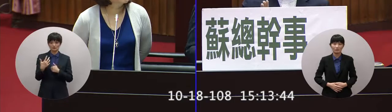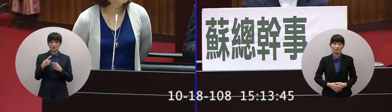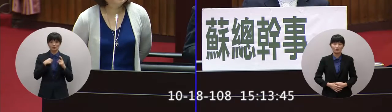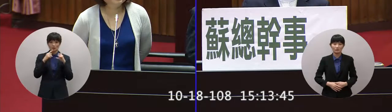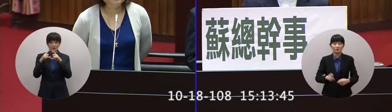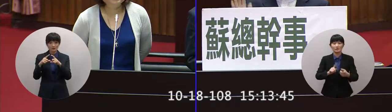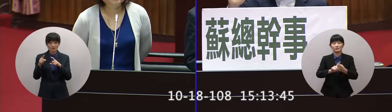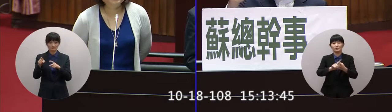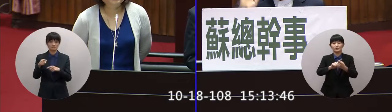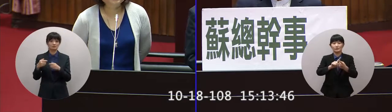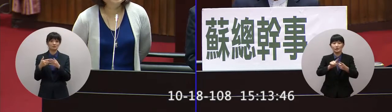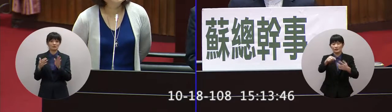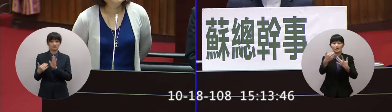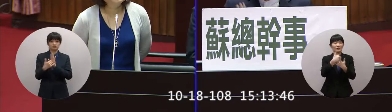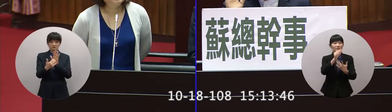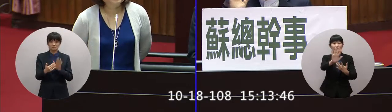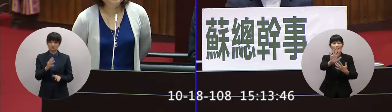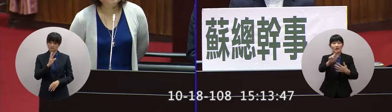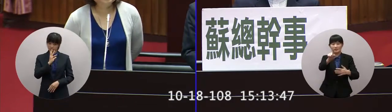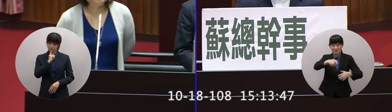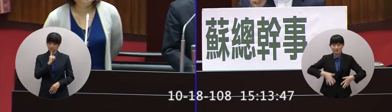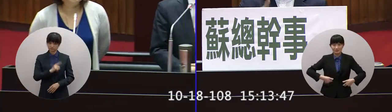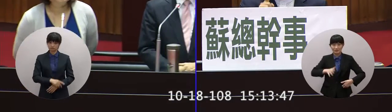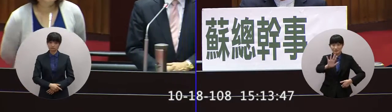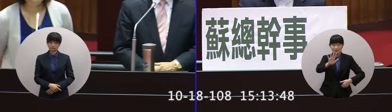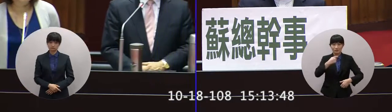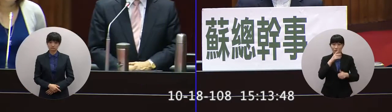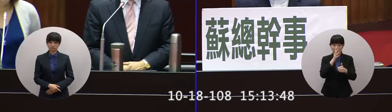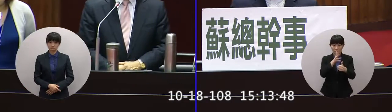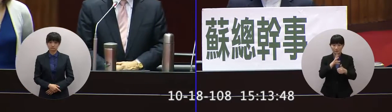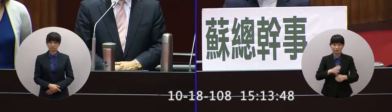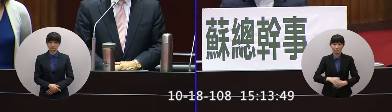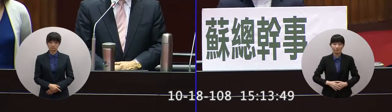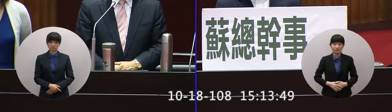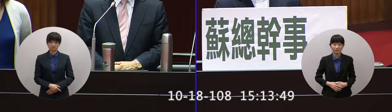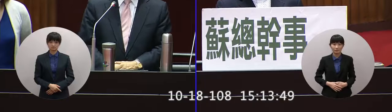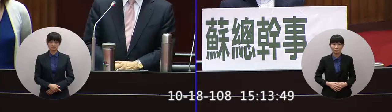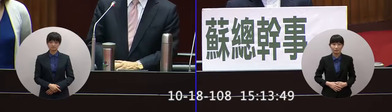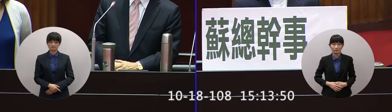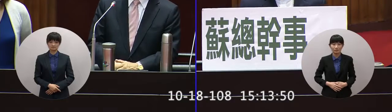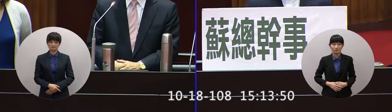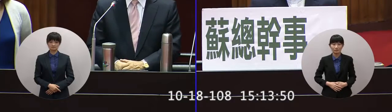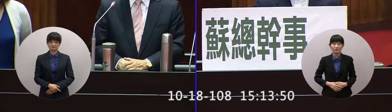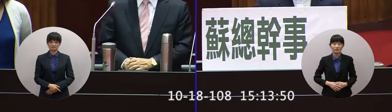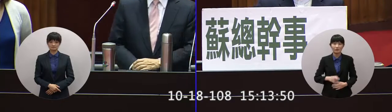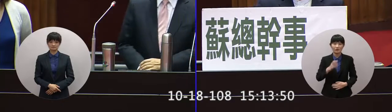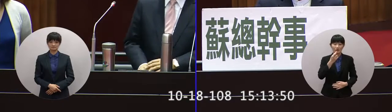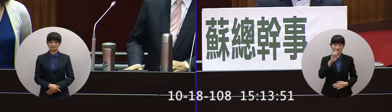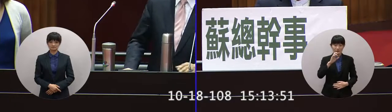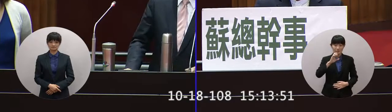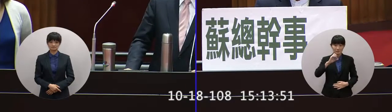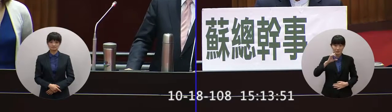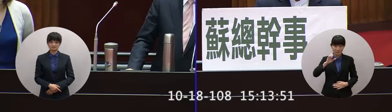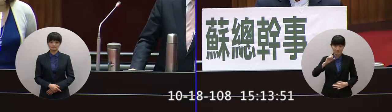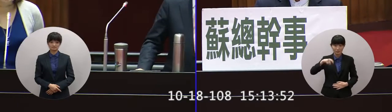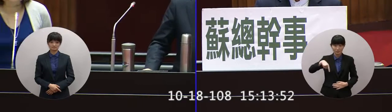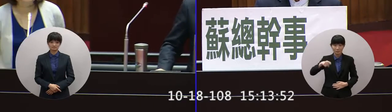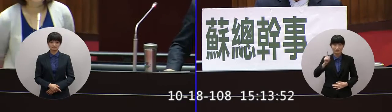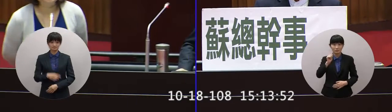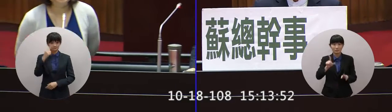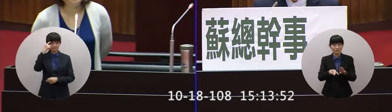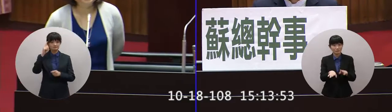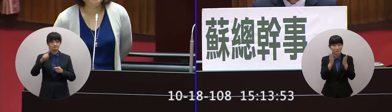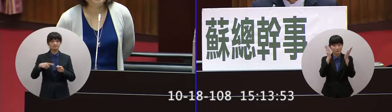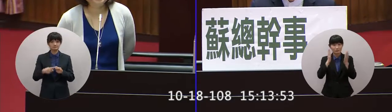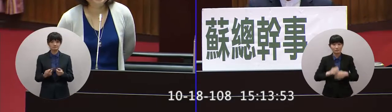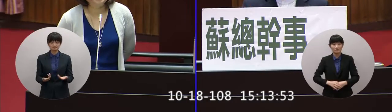我講對對對你不要就這樣不要急不要急RCEP什麼時候生效RCEP明年吧